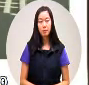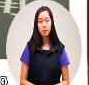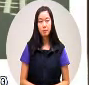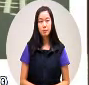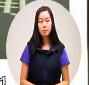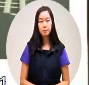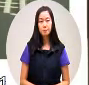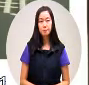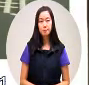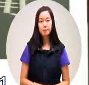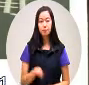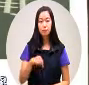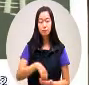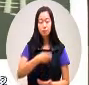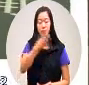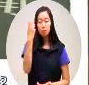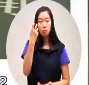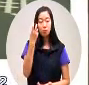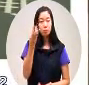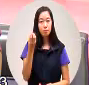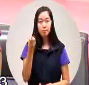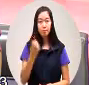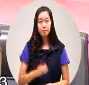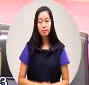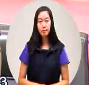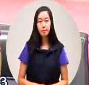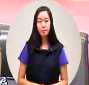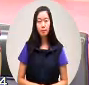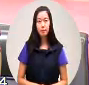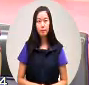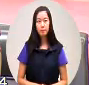你现在没有礼物出来主长